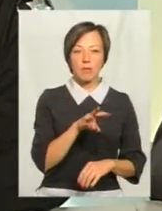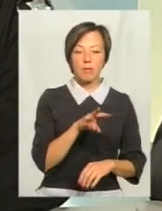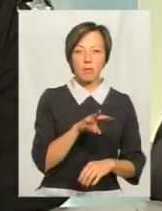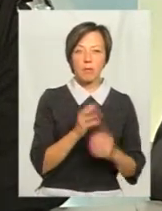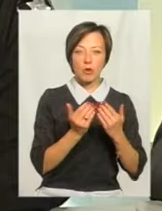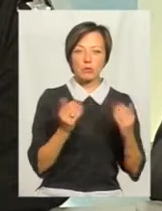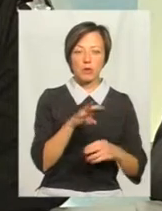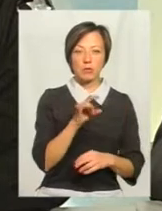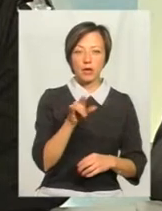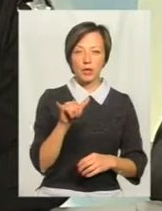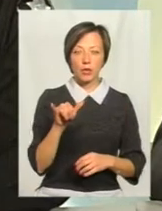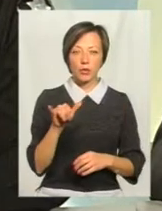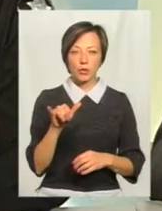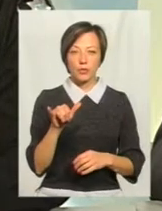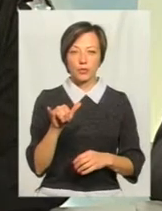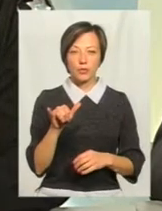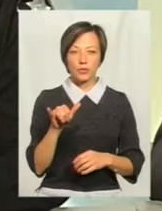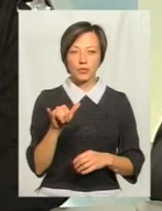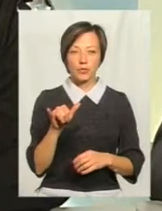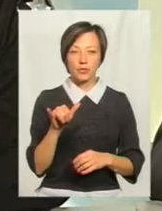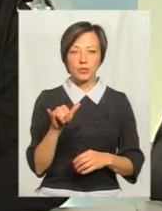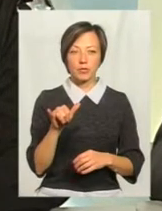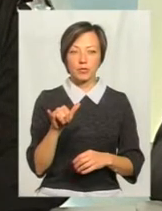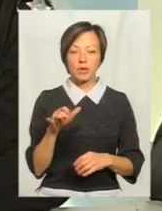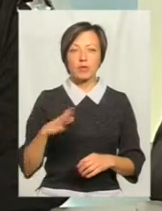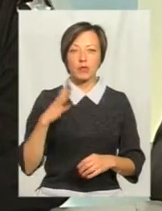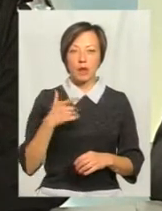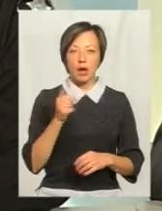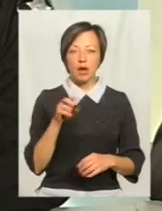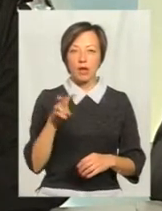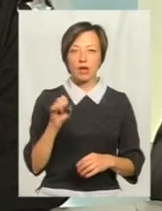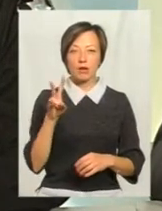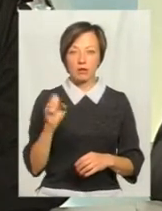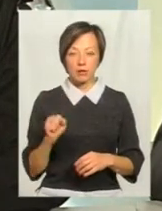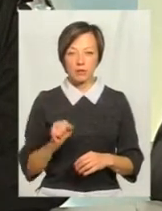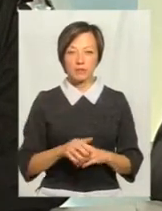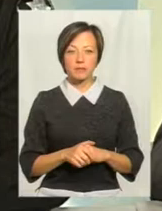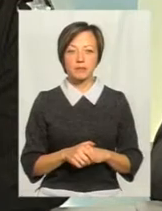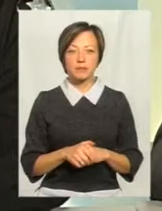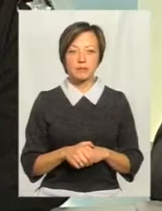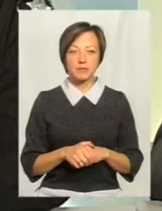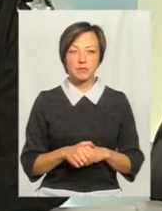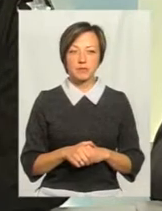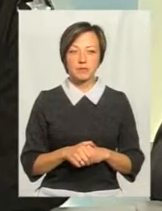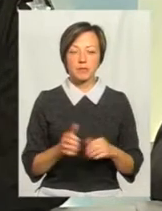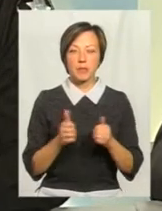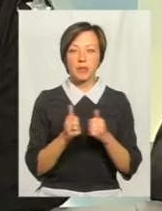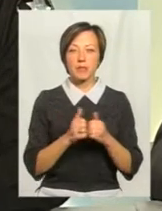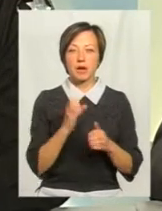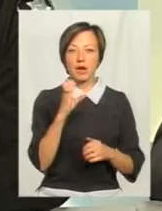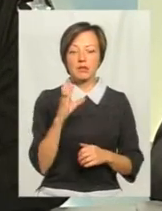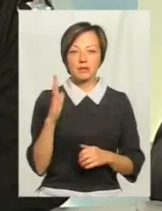Бивша Галана, так, біля СВ,